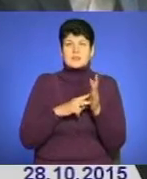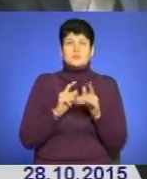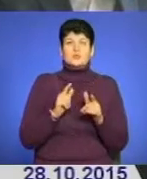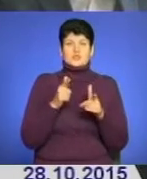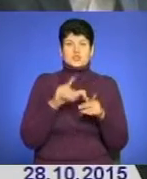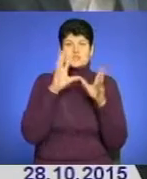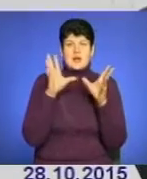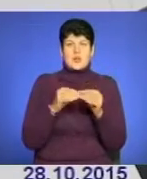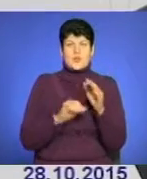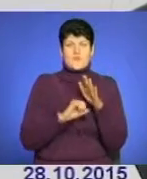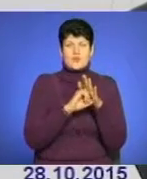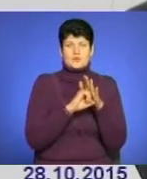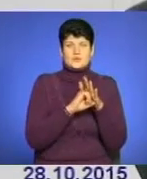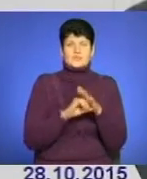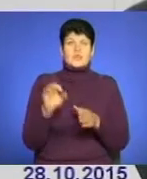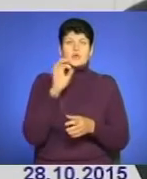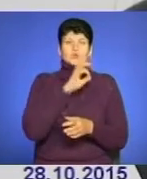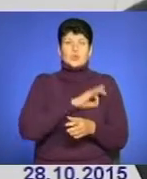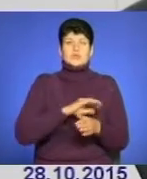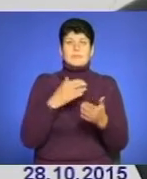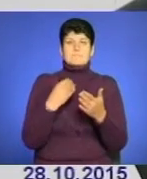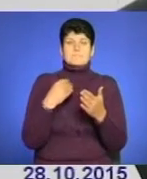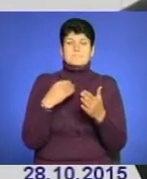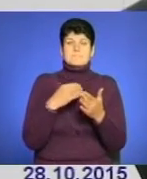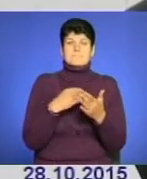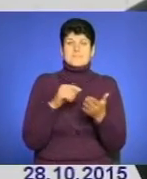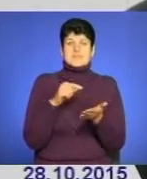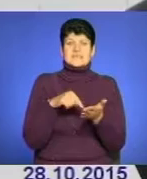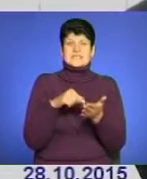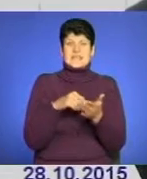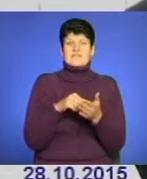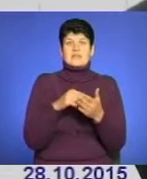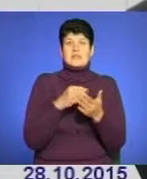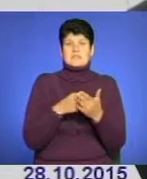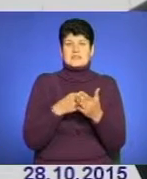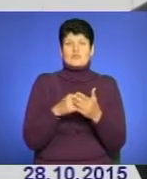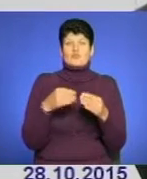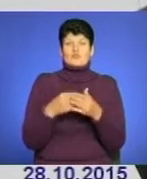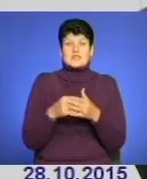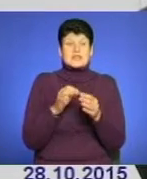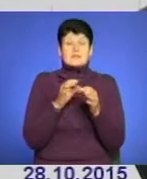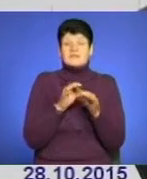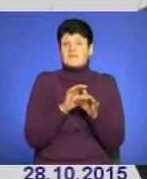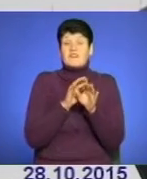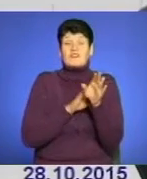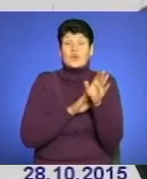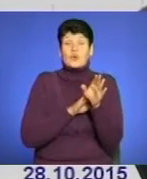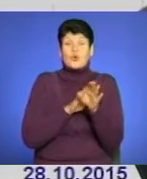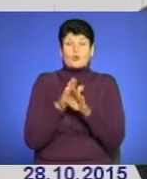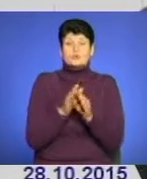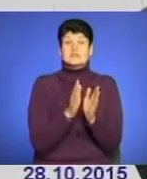загального фонду. Доходи місцевих бюджетів цьому році, як ніколи, виконуються